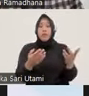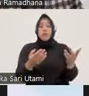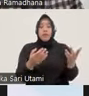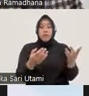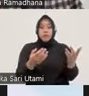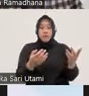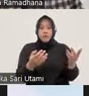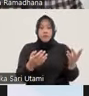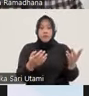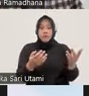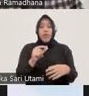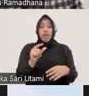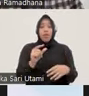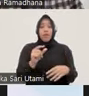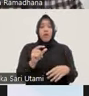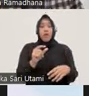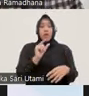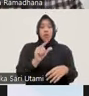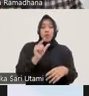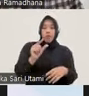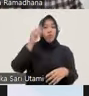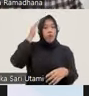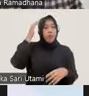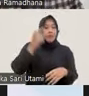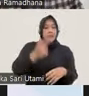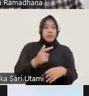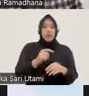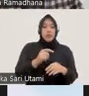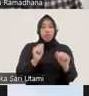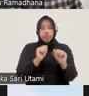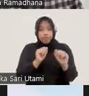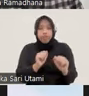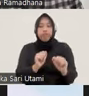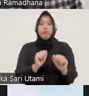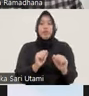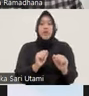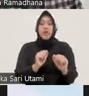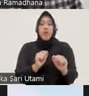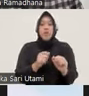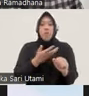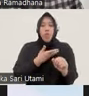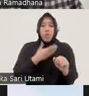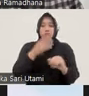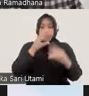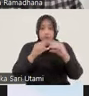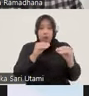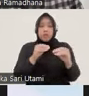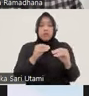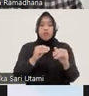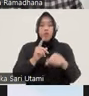RUU Polri ini kebut-kebutan dibahas, di waktu yang sama,